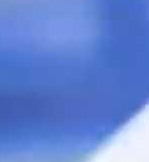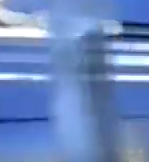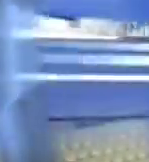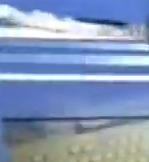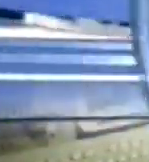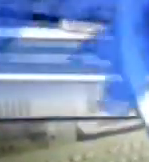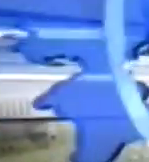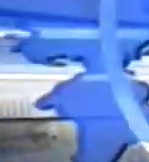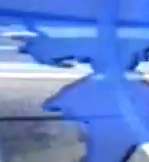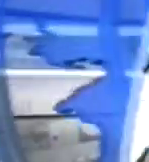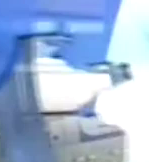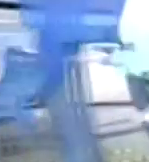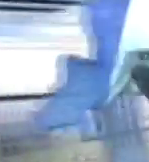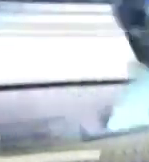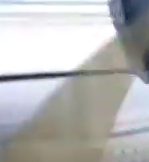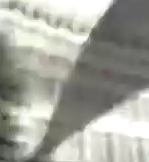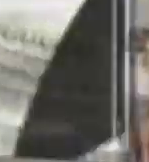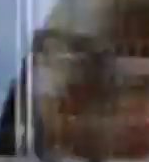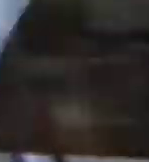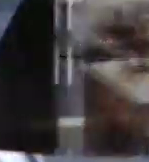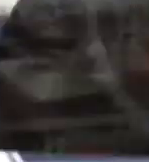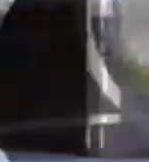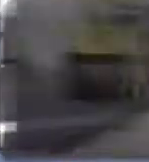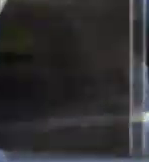We'll We'll be right back.